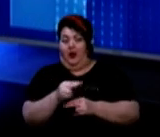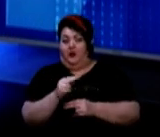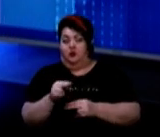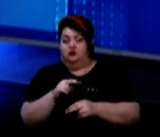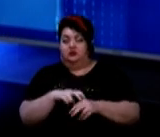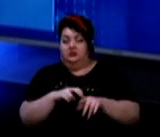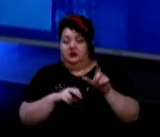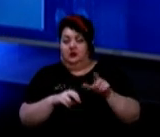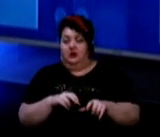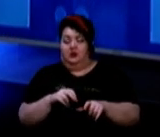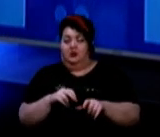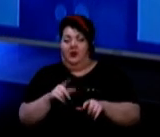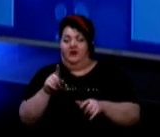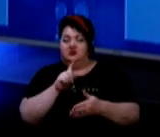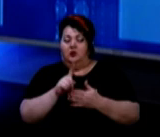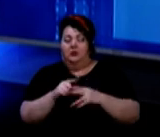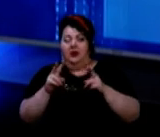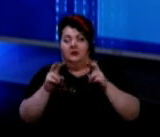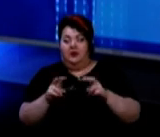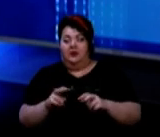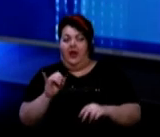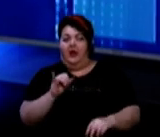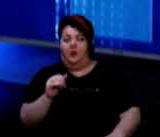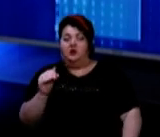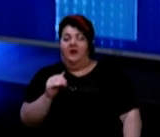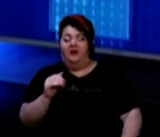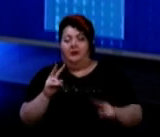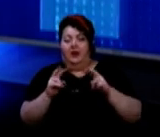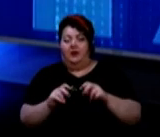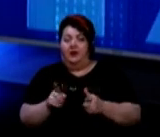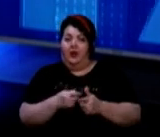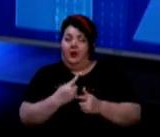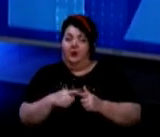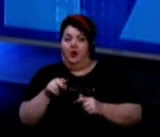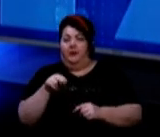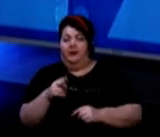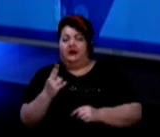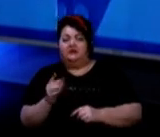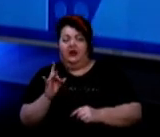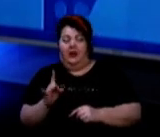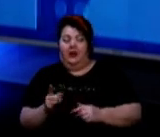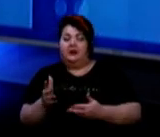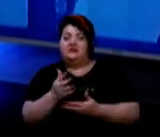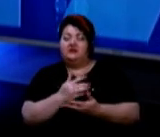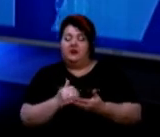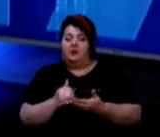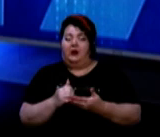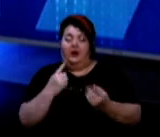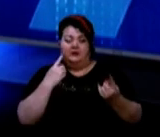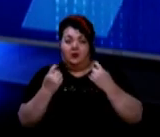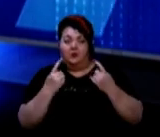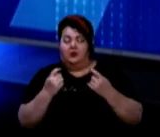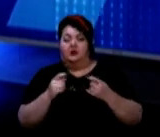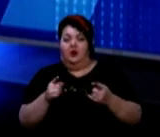він зобов'язаний продіагностувати на імуноферментний аналіз або ПЦР, зібрати дані епідситуації і